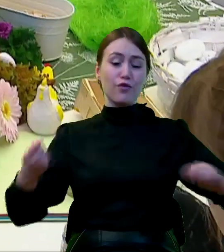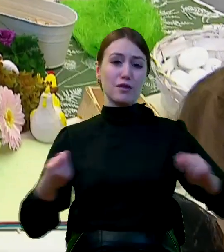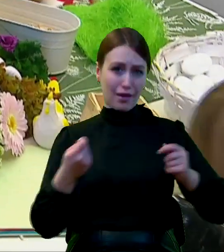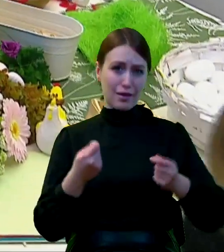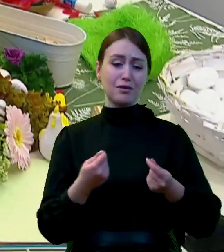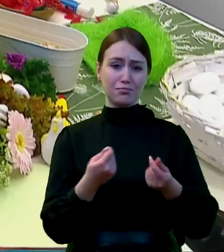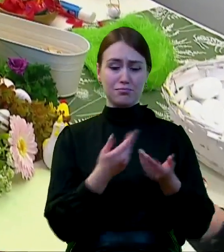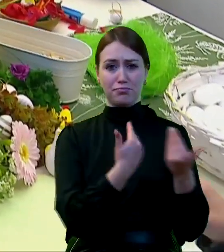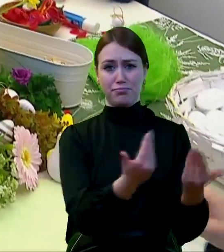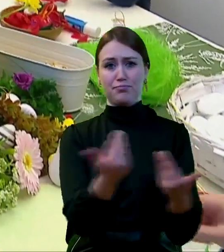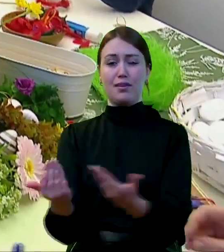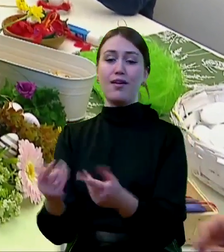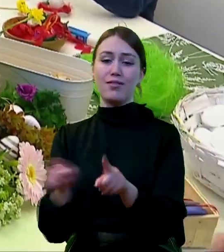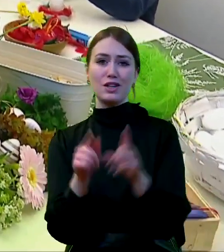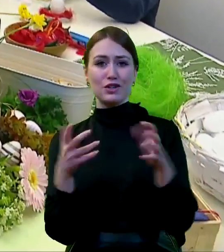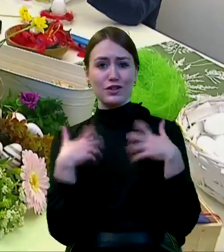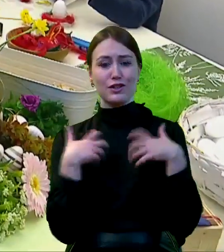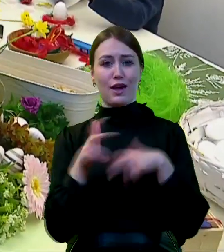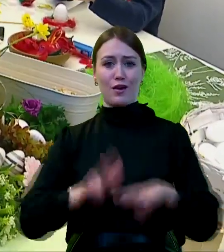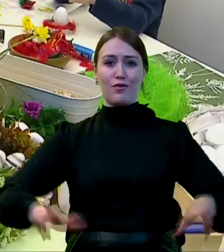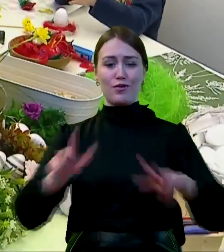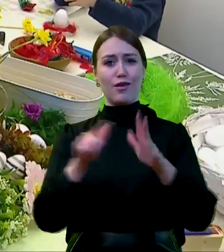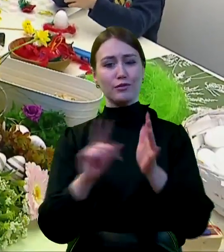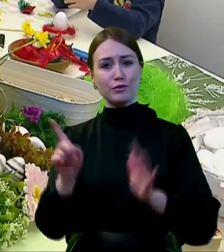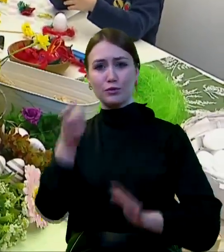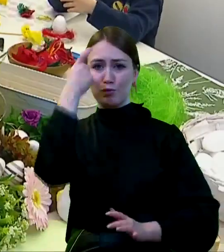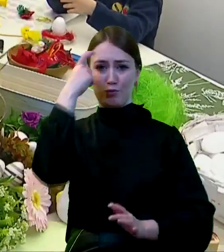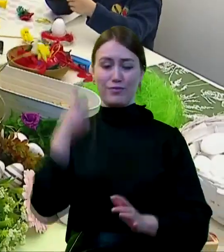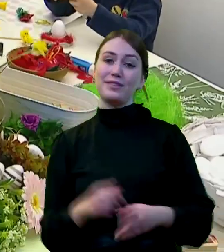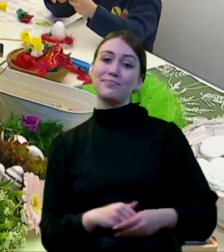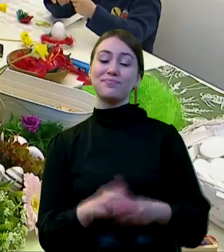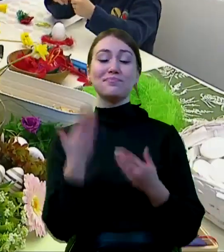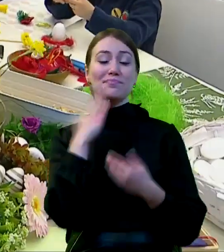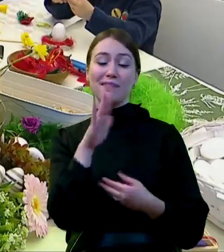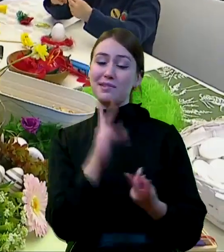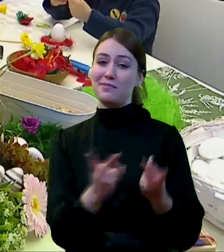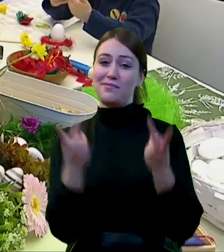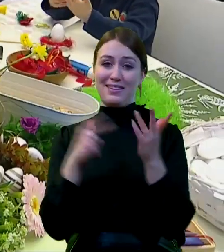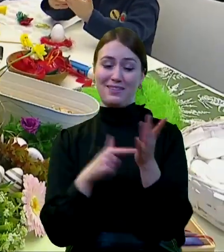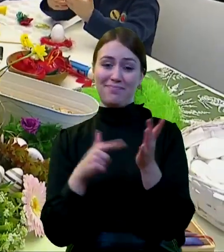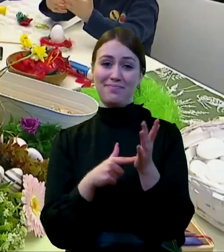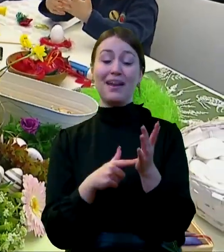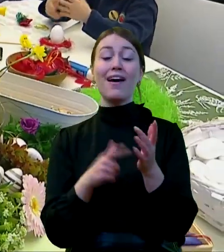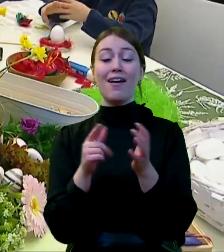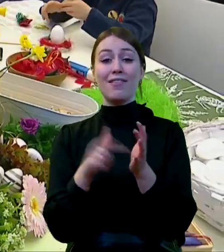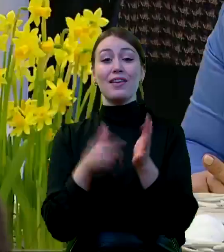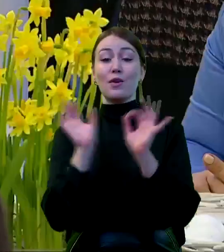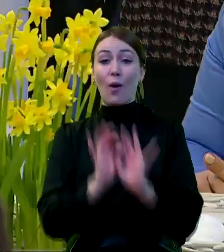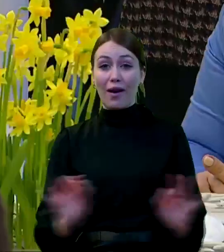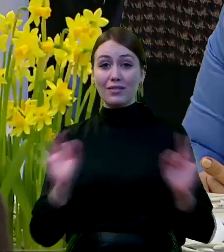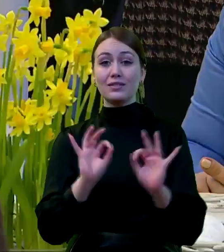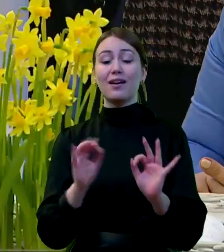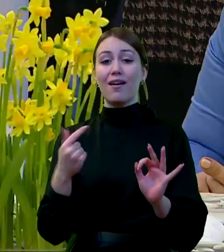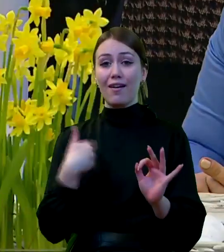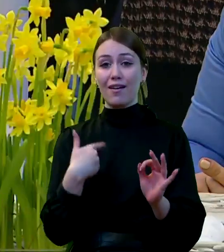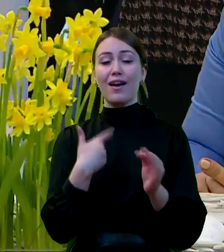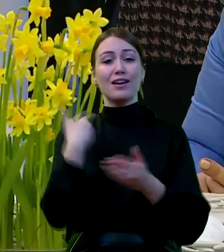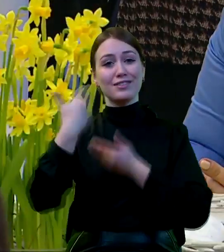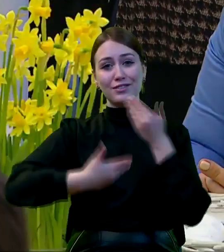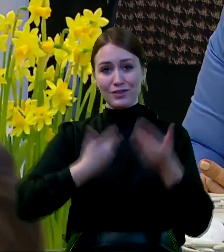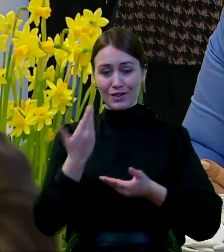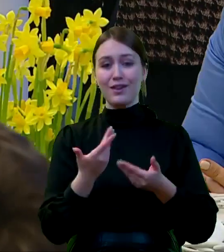również promować życie rodzinne. To jest dla nas bardzo ważne. Korzystając z tej okazji życzę Państwu